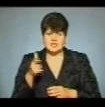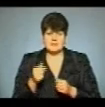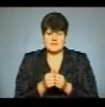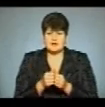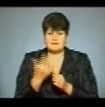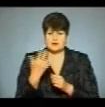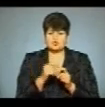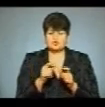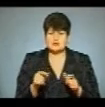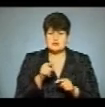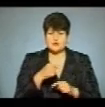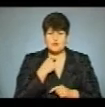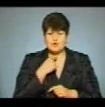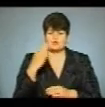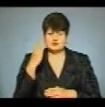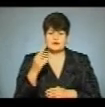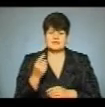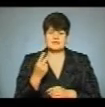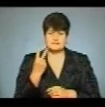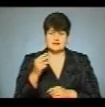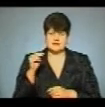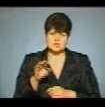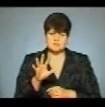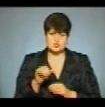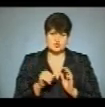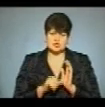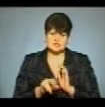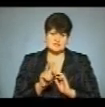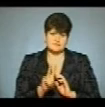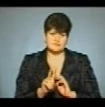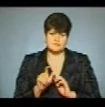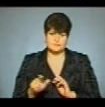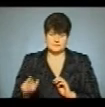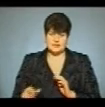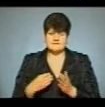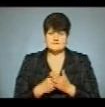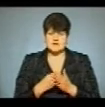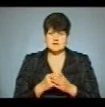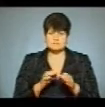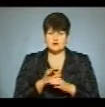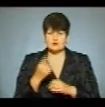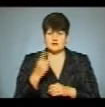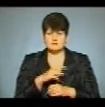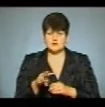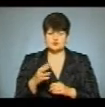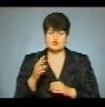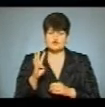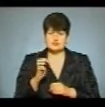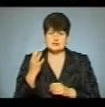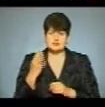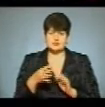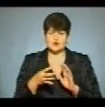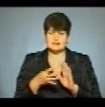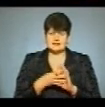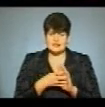школи. За нього проголосували 2562 особи. Вартість проєкту – 1 мільйон 449 тисяч